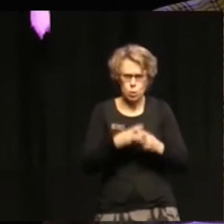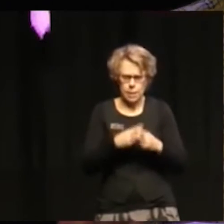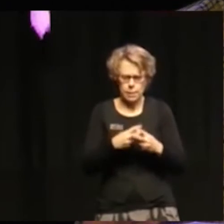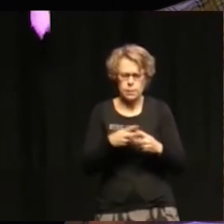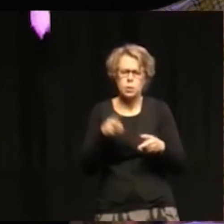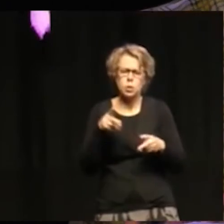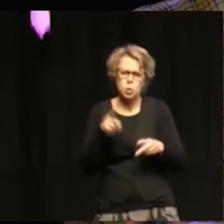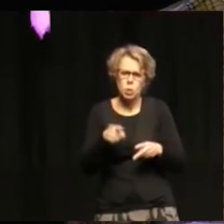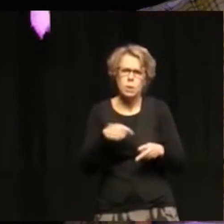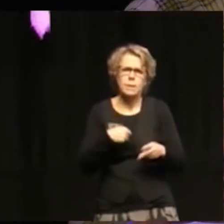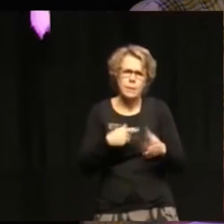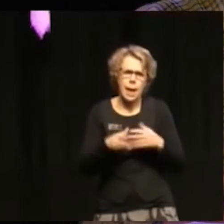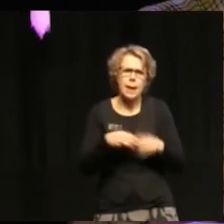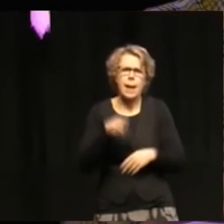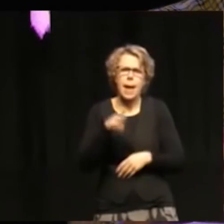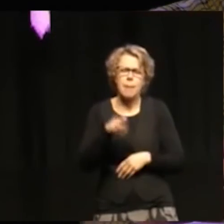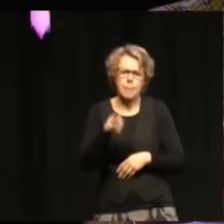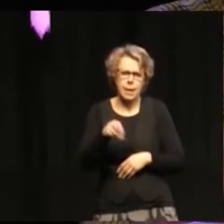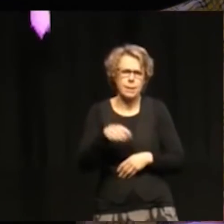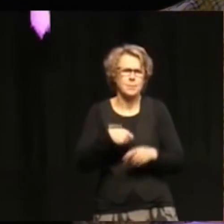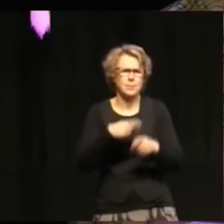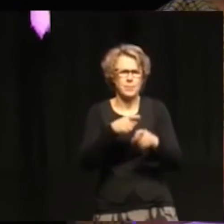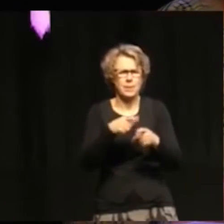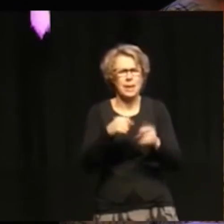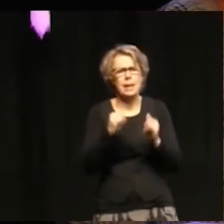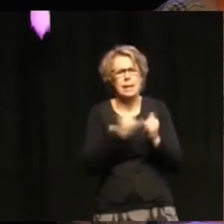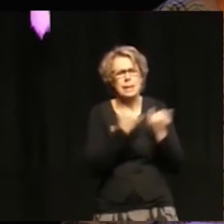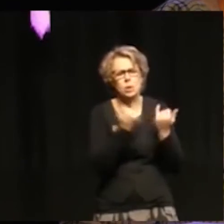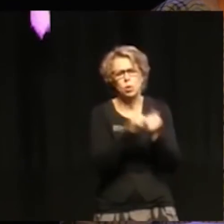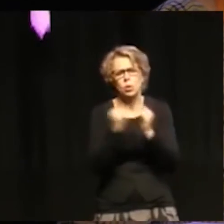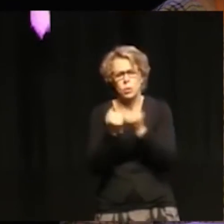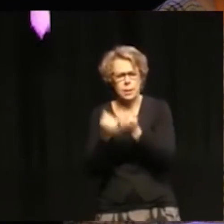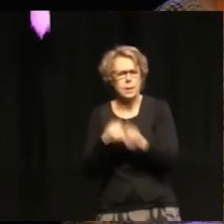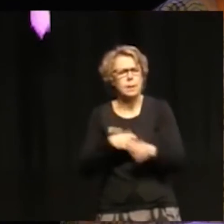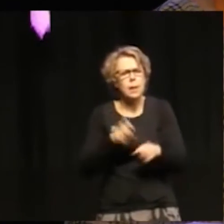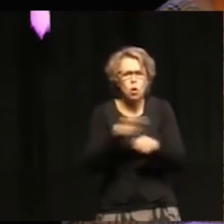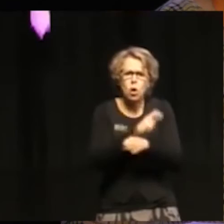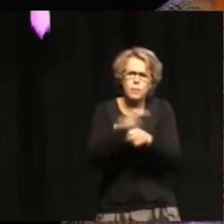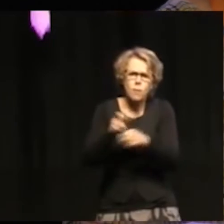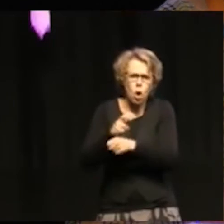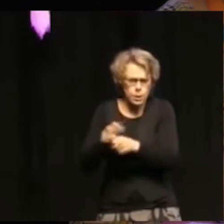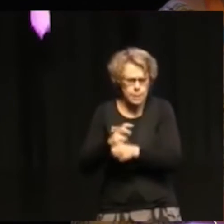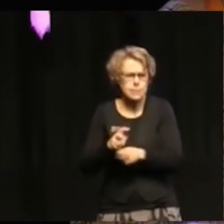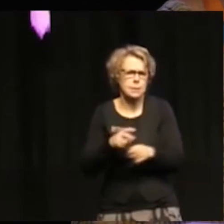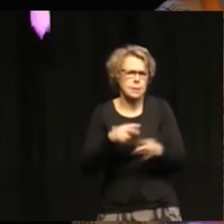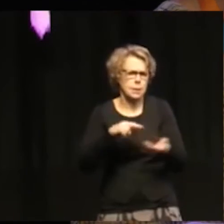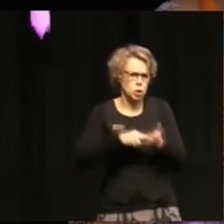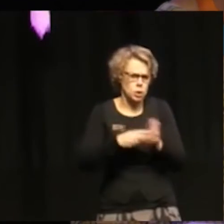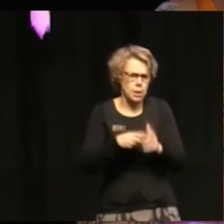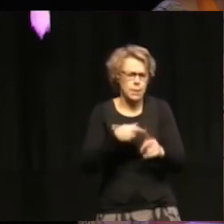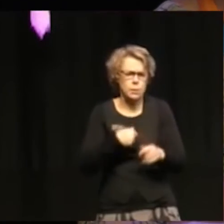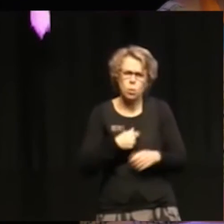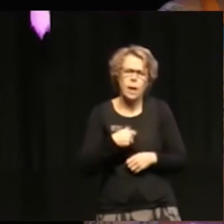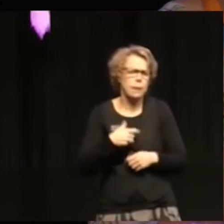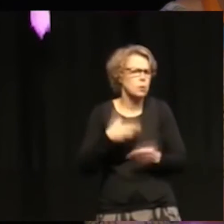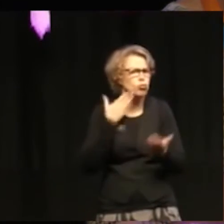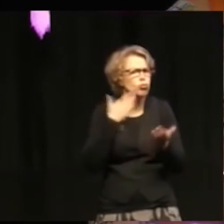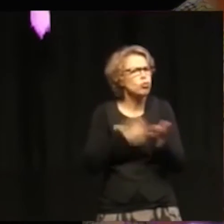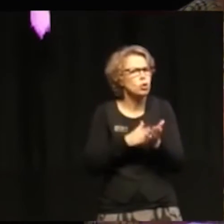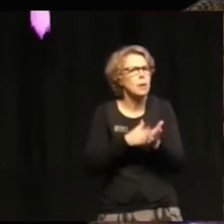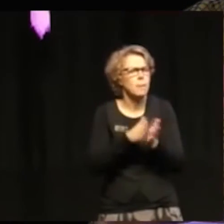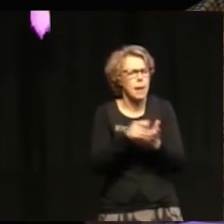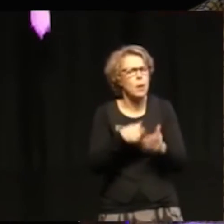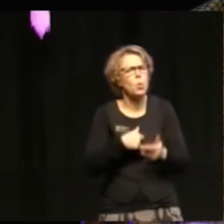where also the human rights architecture, the institutions, the monitoring mechanisms can really contribute in giving that very